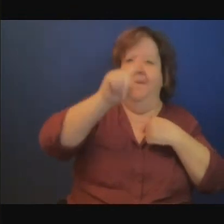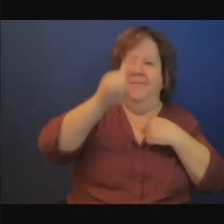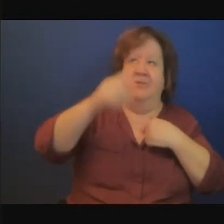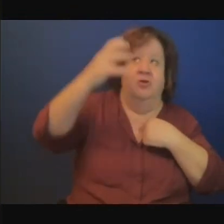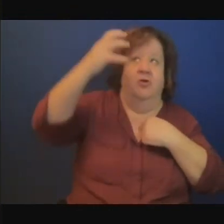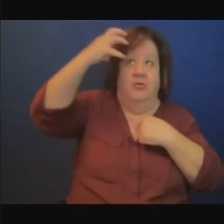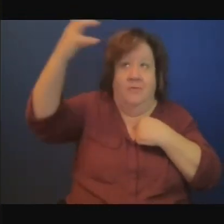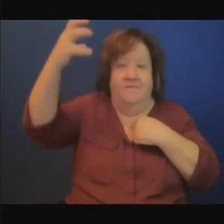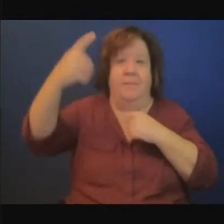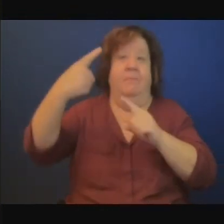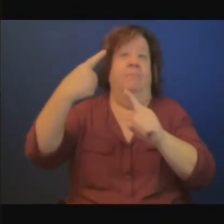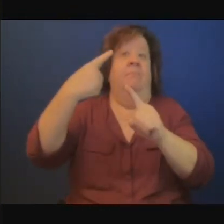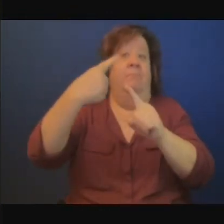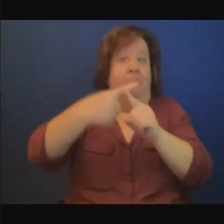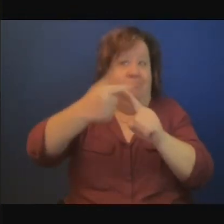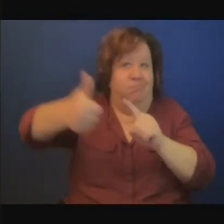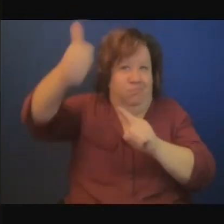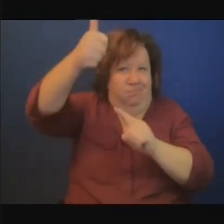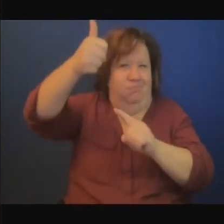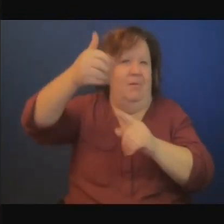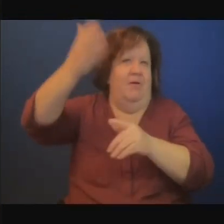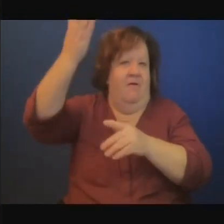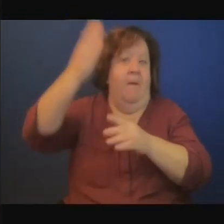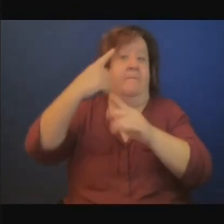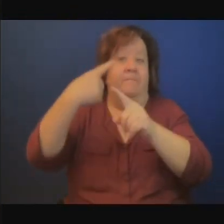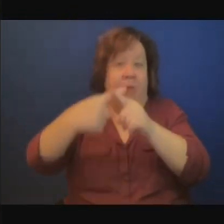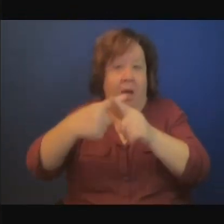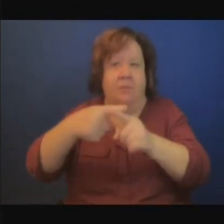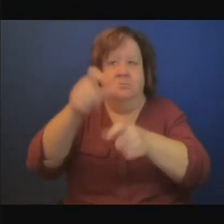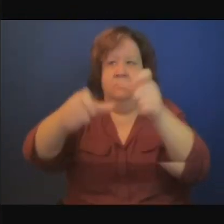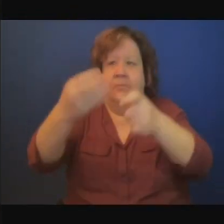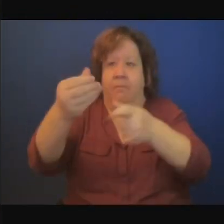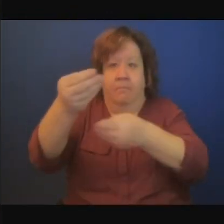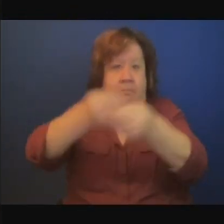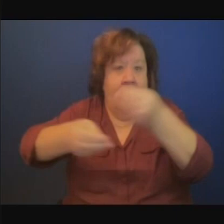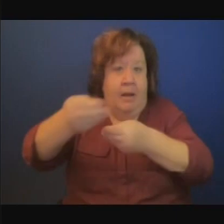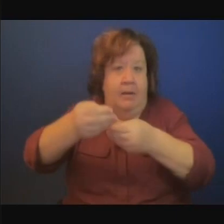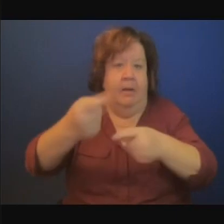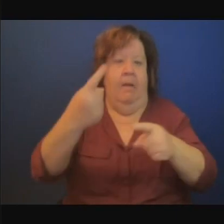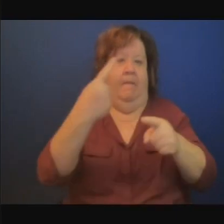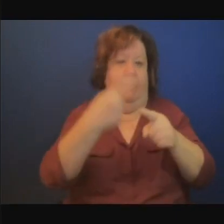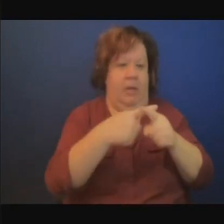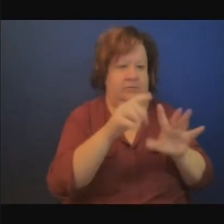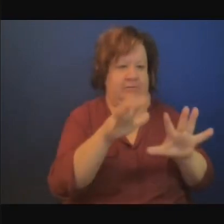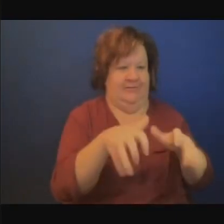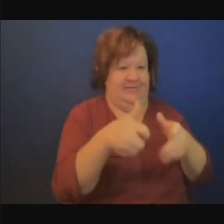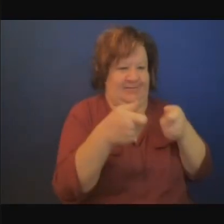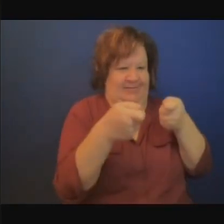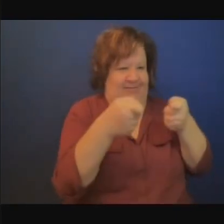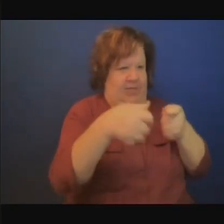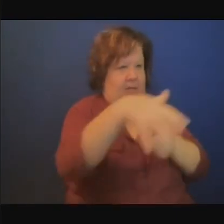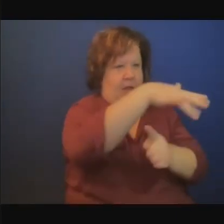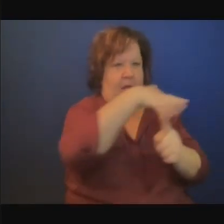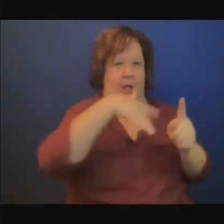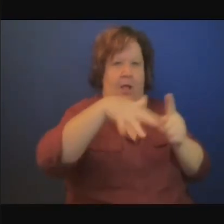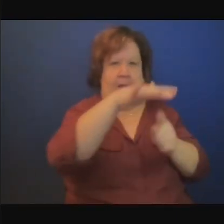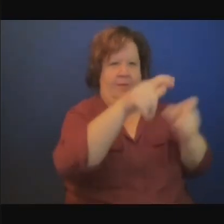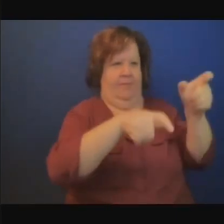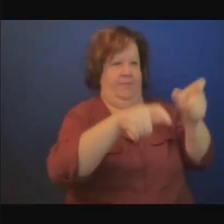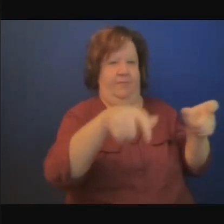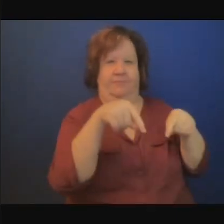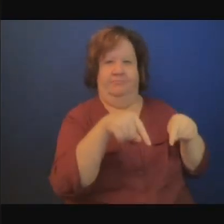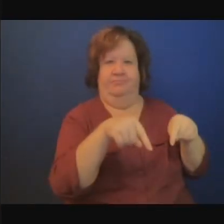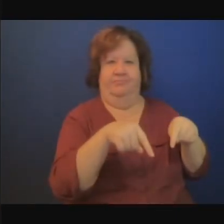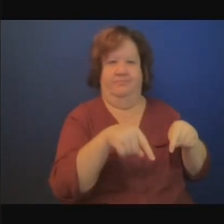Il y a des risques que nous devons atténuer et nous devons aussi déterminer comment avancer